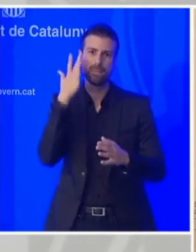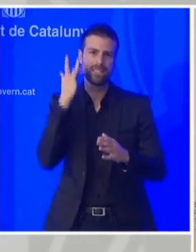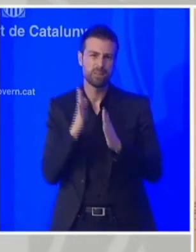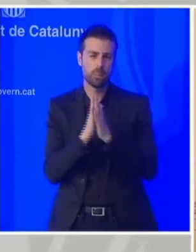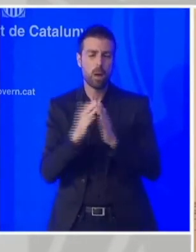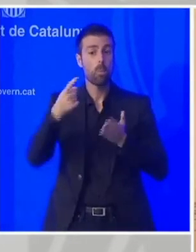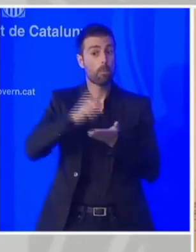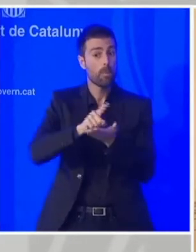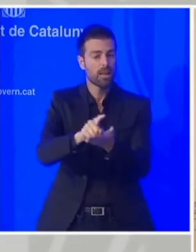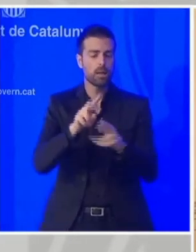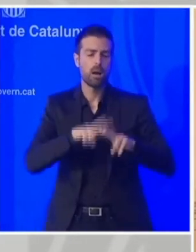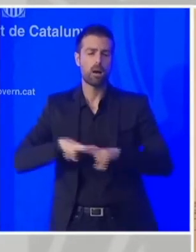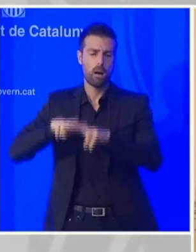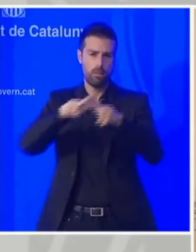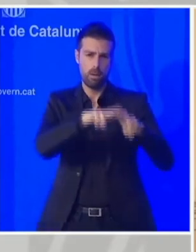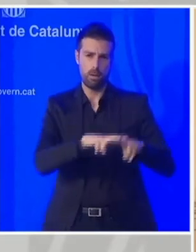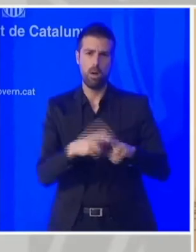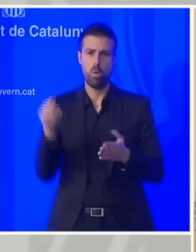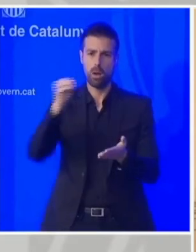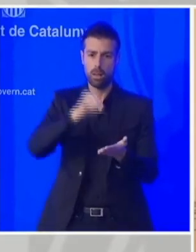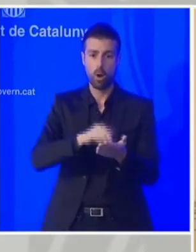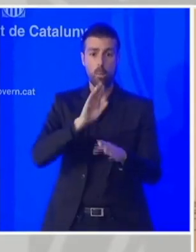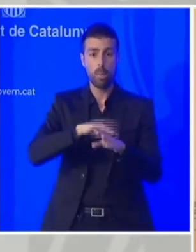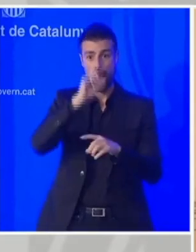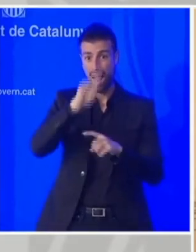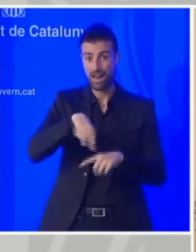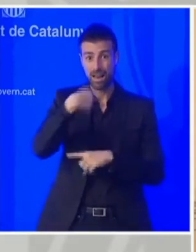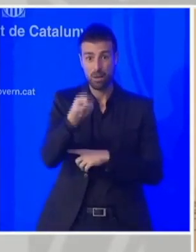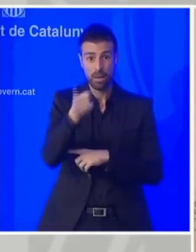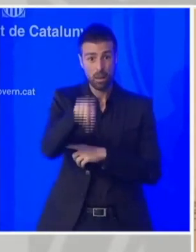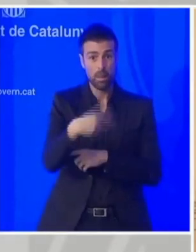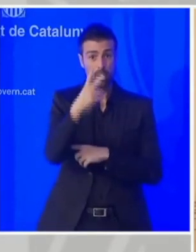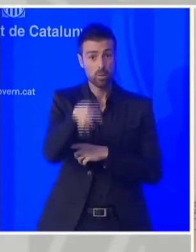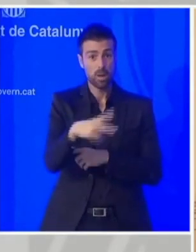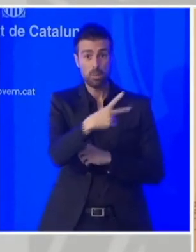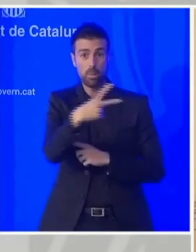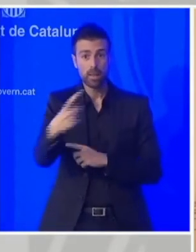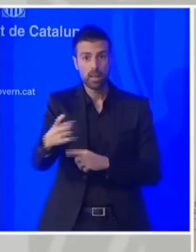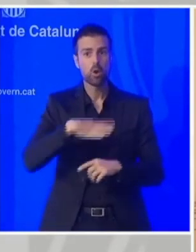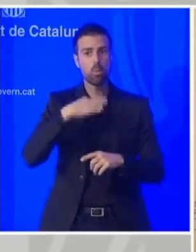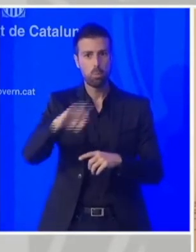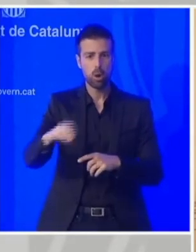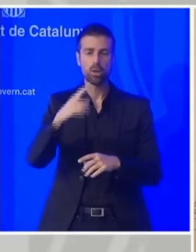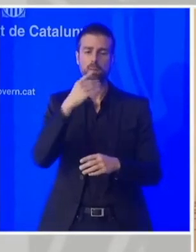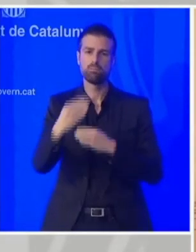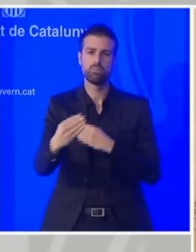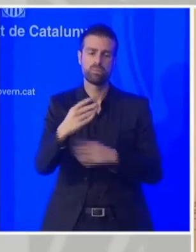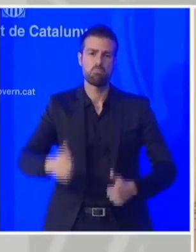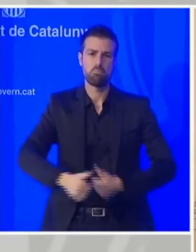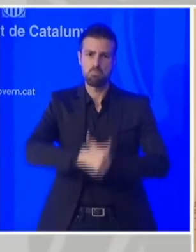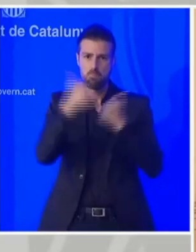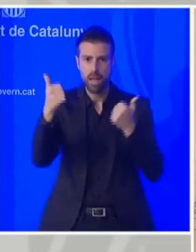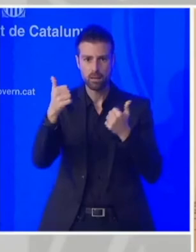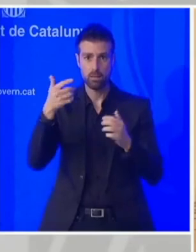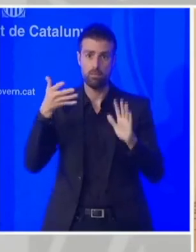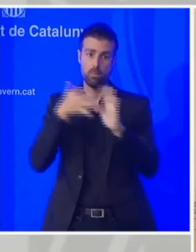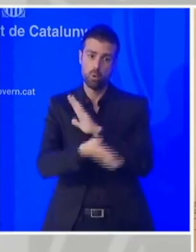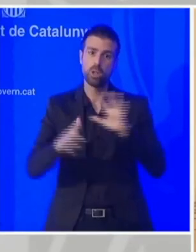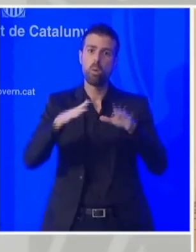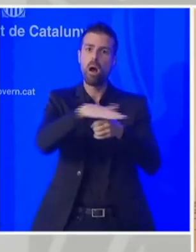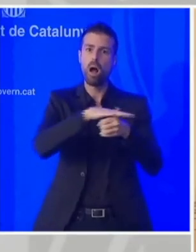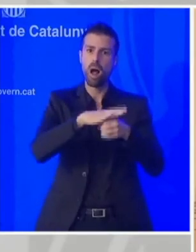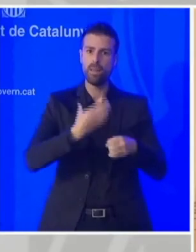els propers mesos i el proper any 2021 per a que pugui ser revisable a l'alça d'acord a les pretensions i expectatives del món local.